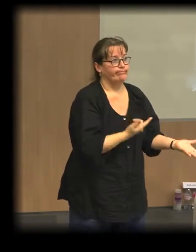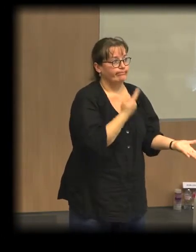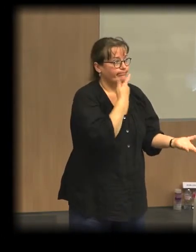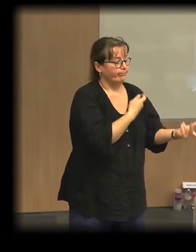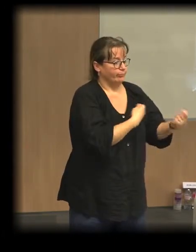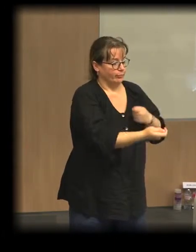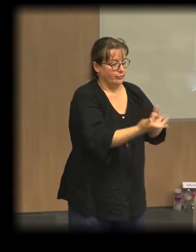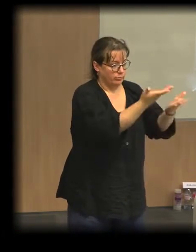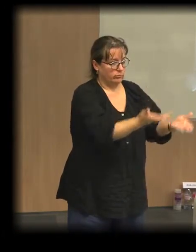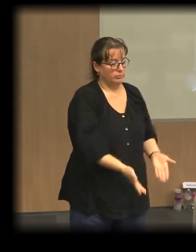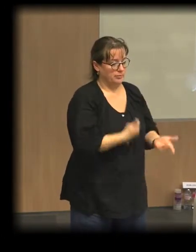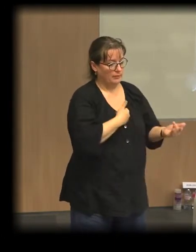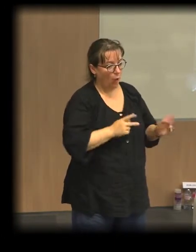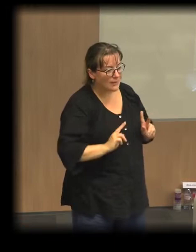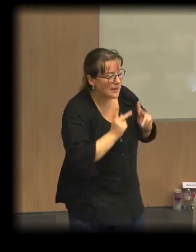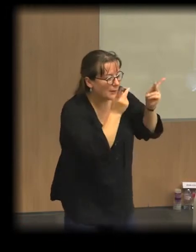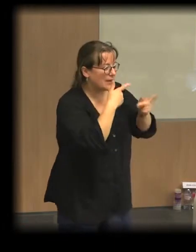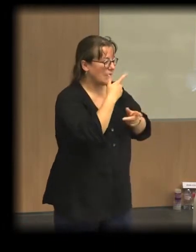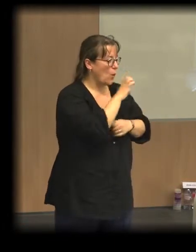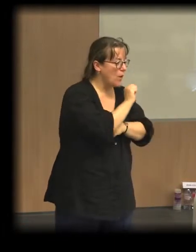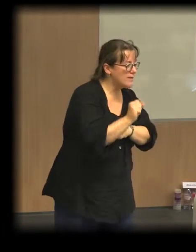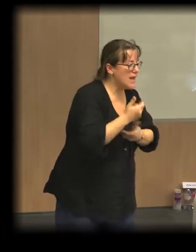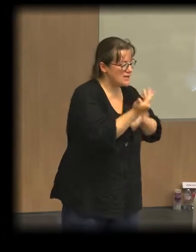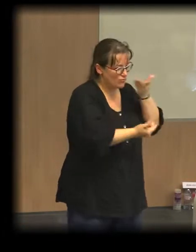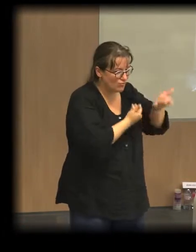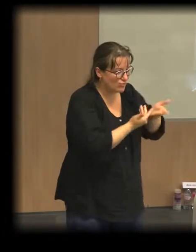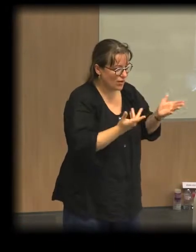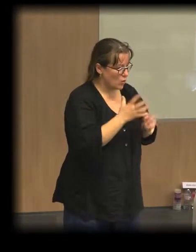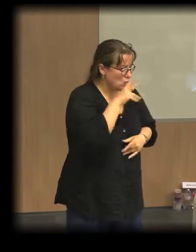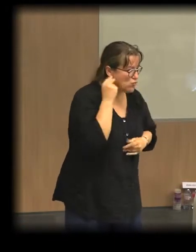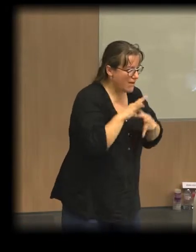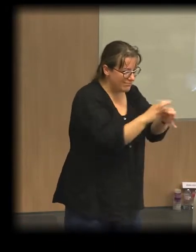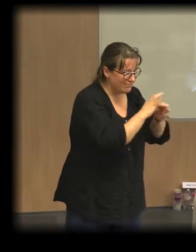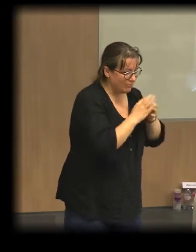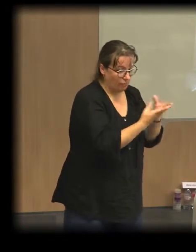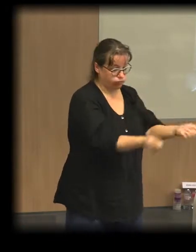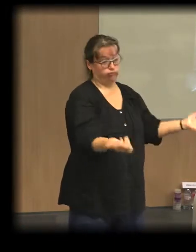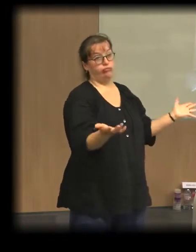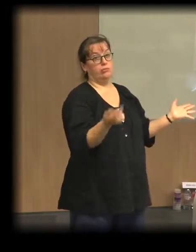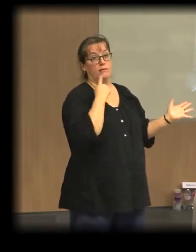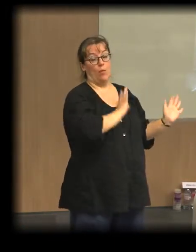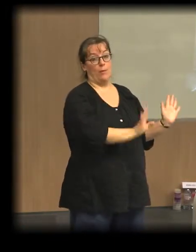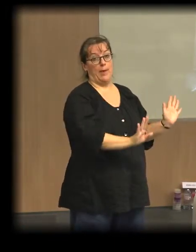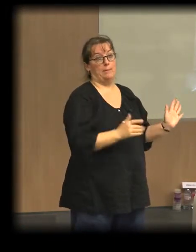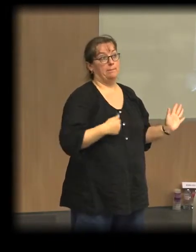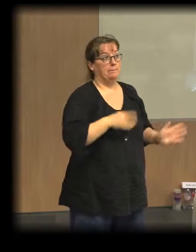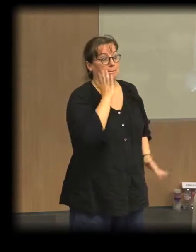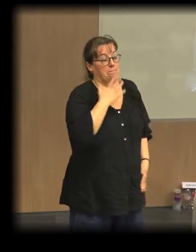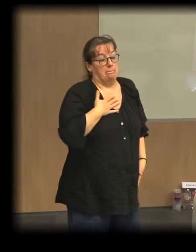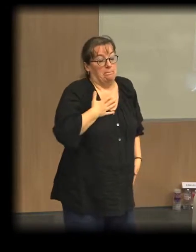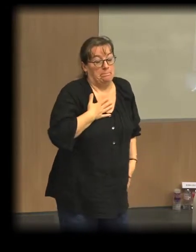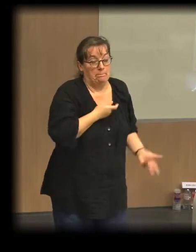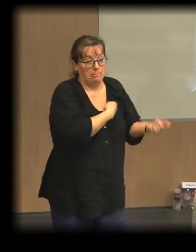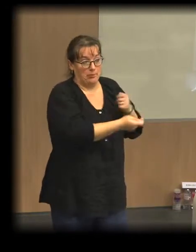dynamique solidaire au sein même de l'économie sociale. Donc ça c'est un premier scénario qui aujourd'hui est en train de